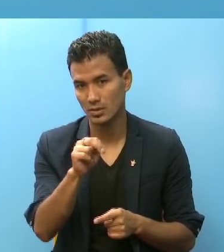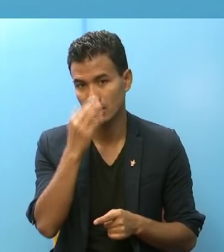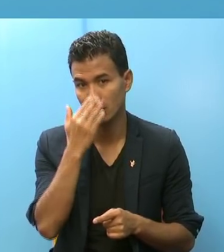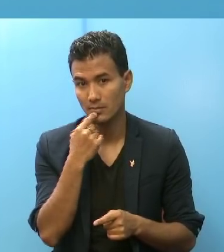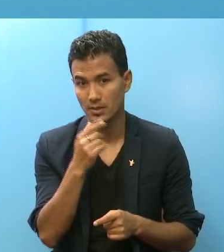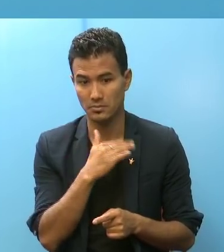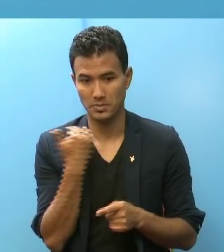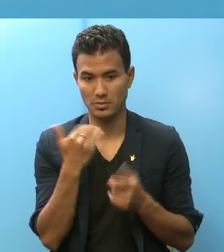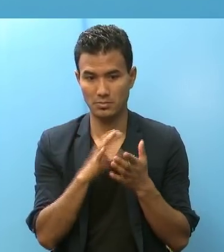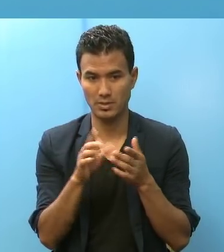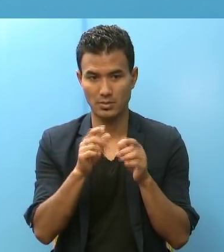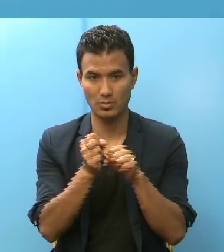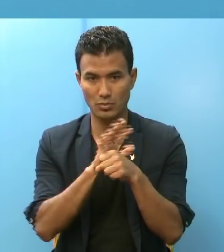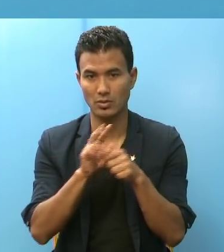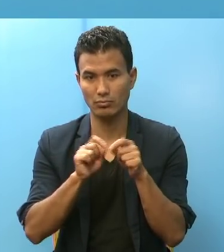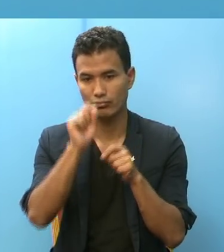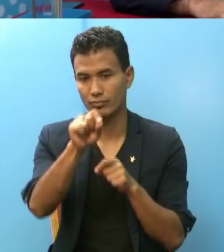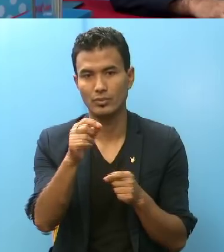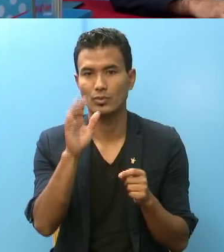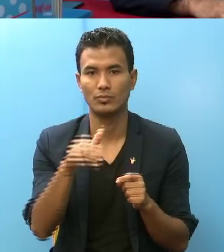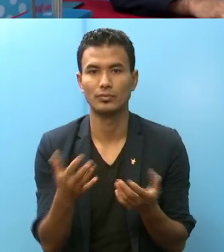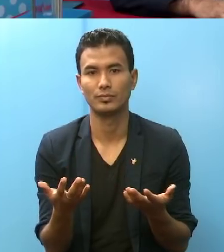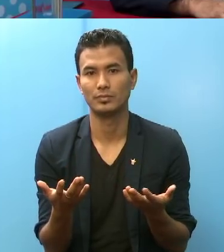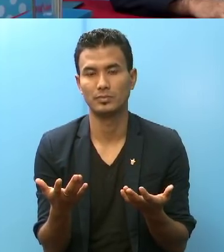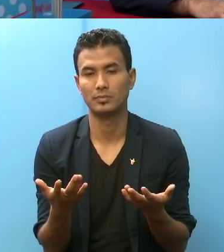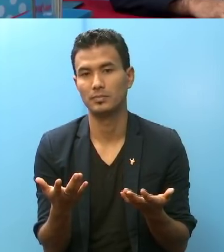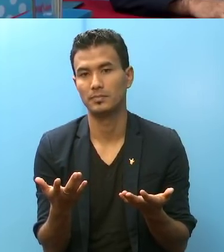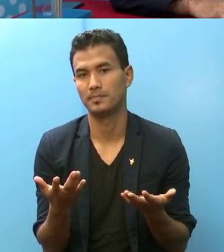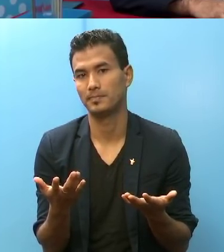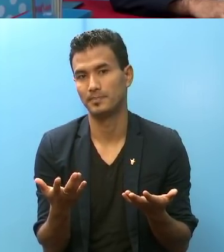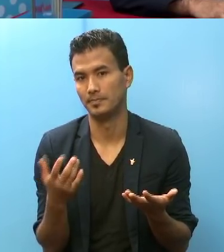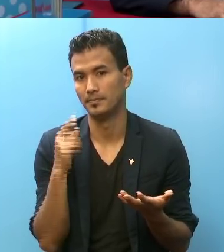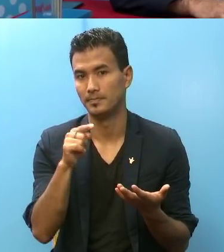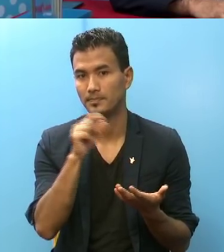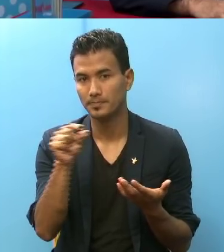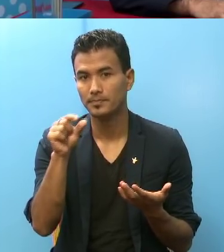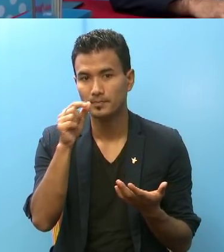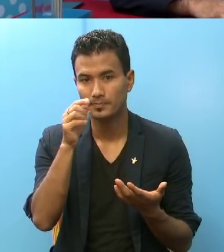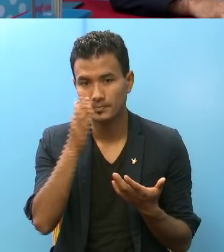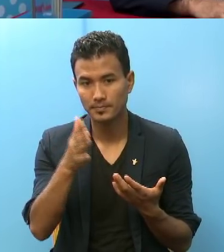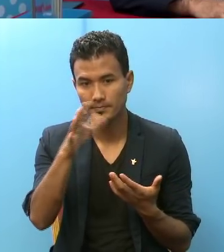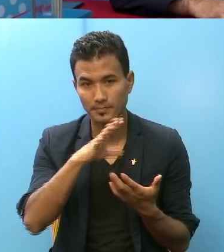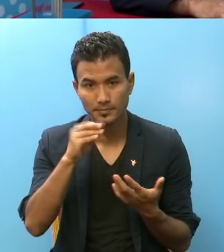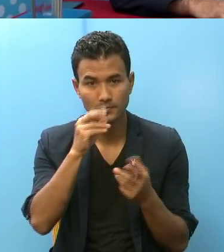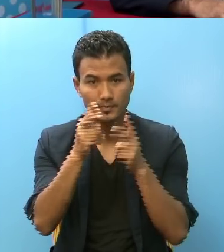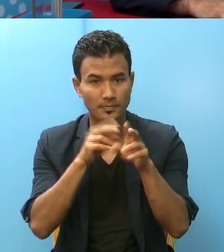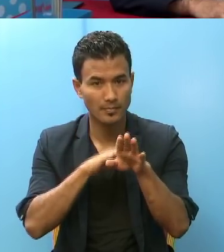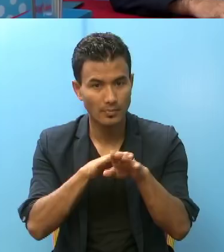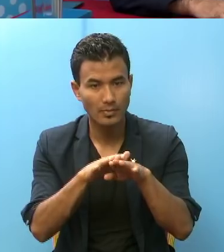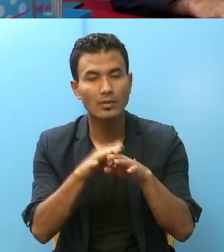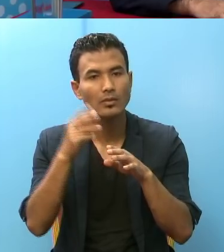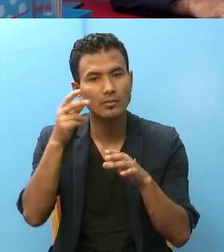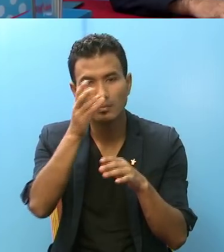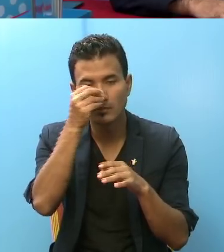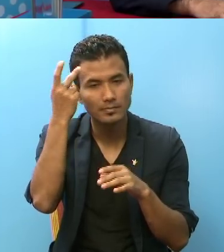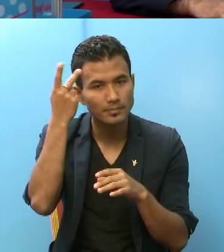डेद बड़ी बढ़ाता कोरूना सर देना निता यू सब्पाई कुरा आरे चाहे स्टिग्मा बढ़ाई रहा चार समाज